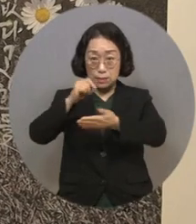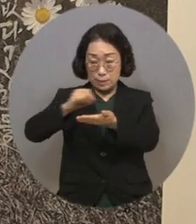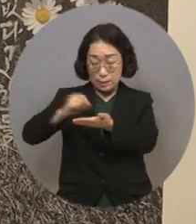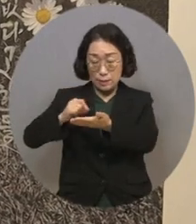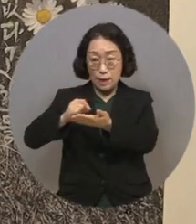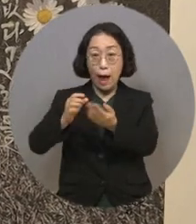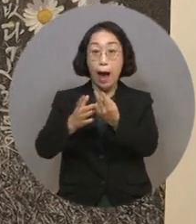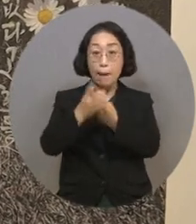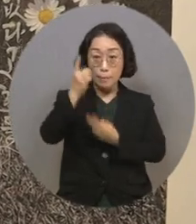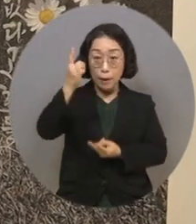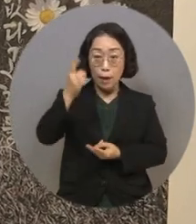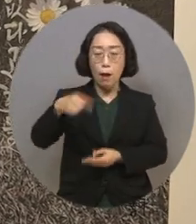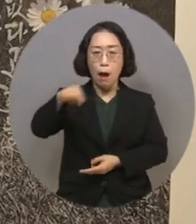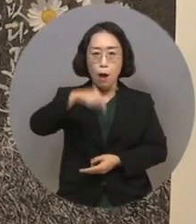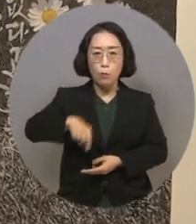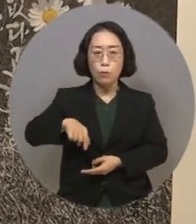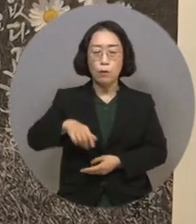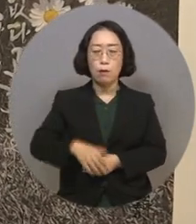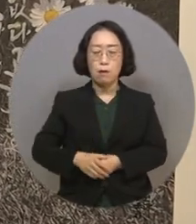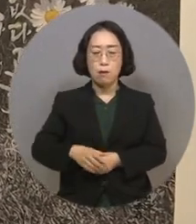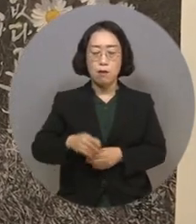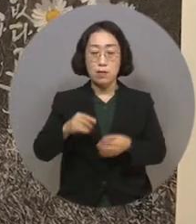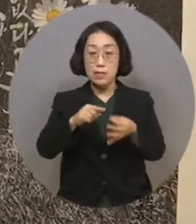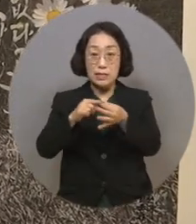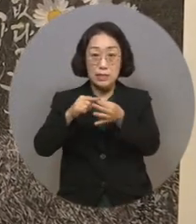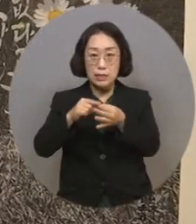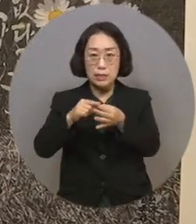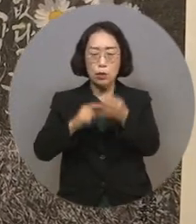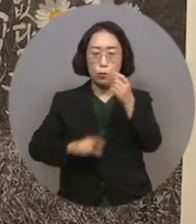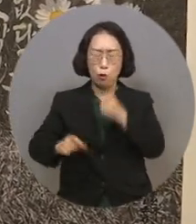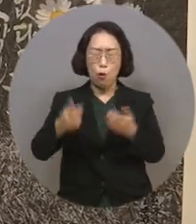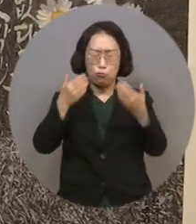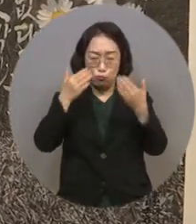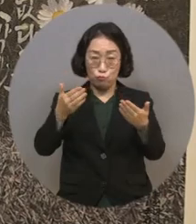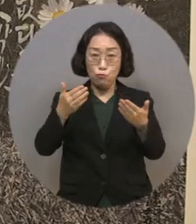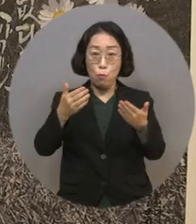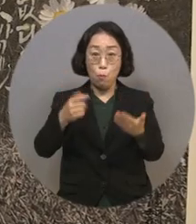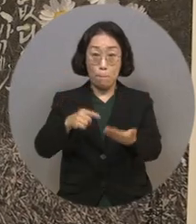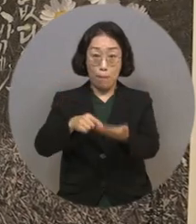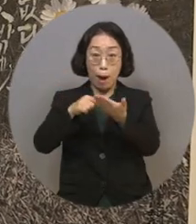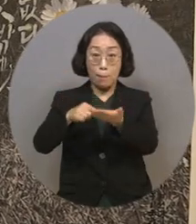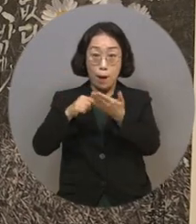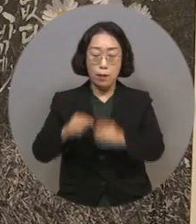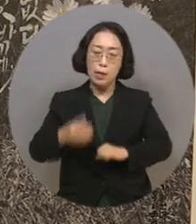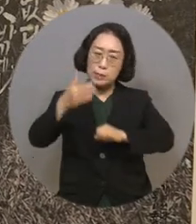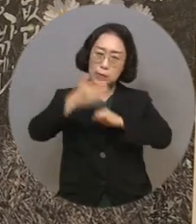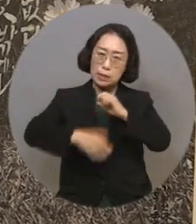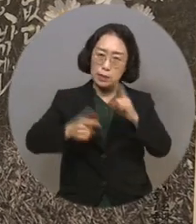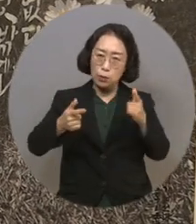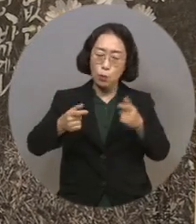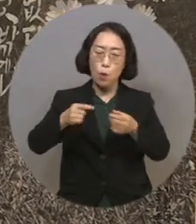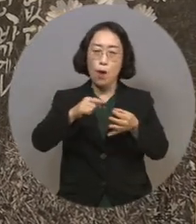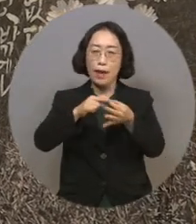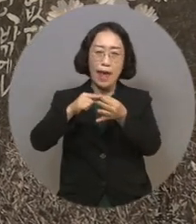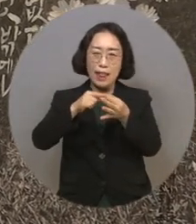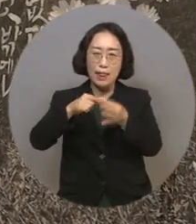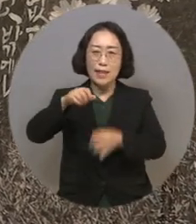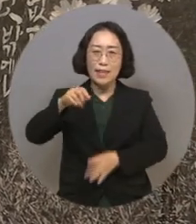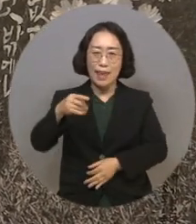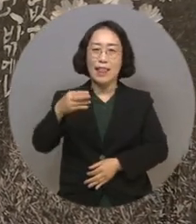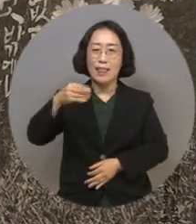중에서도 캘리그라피가 주가 되는 느낌을 내기 위해 사진이 아닌 캘리그라피의